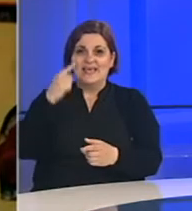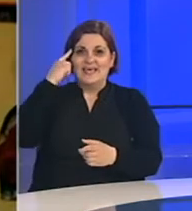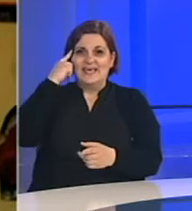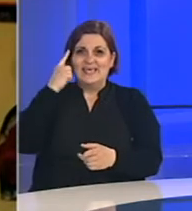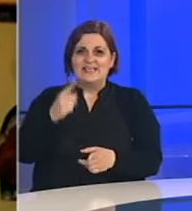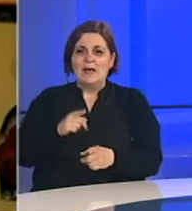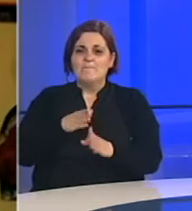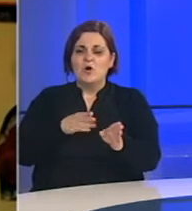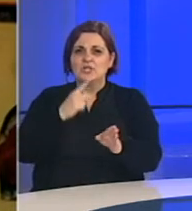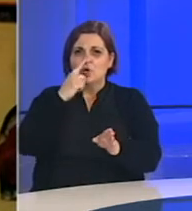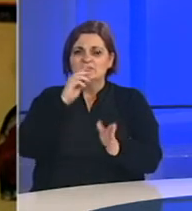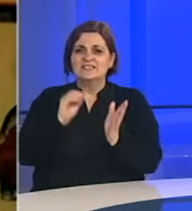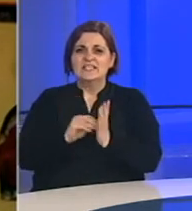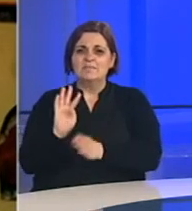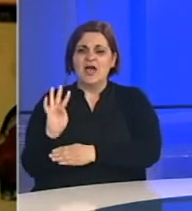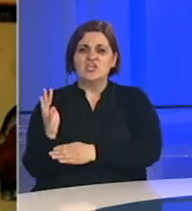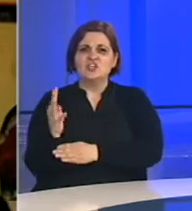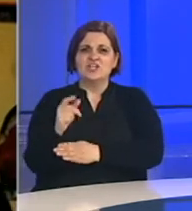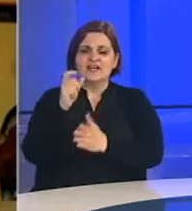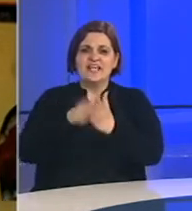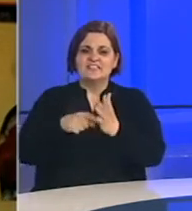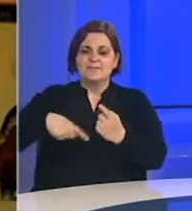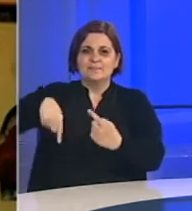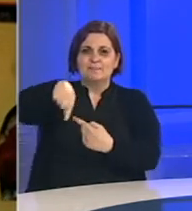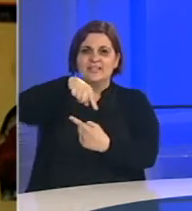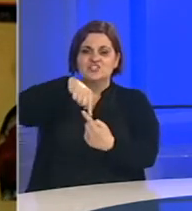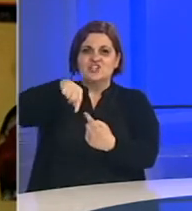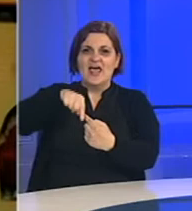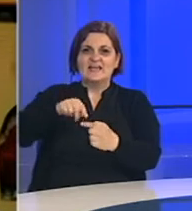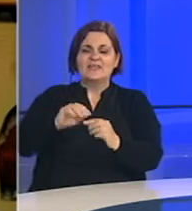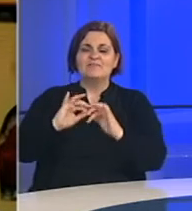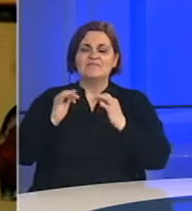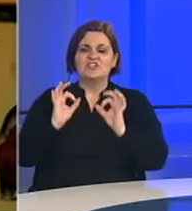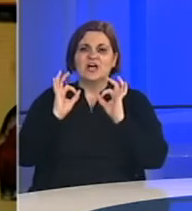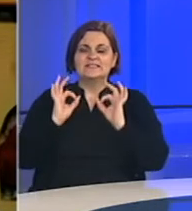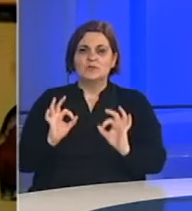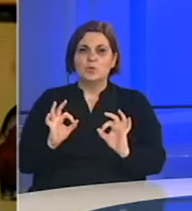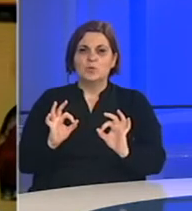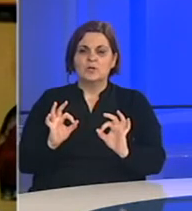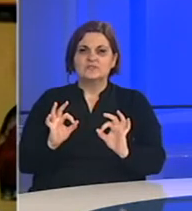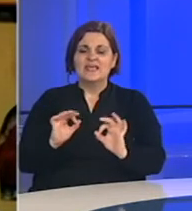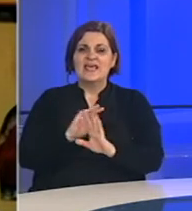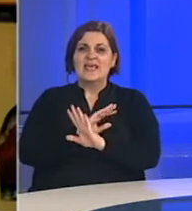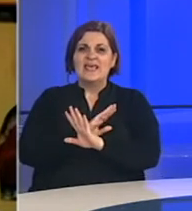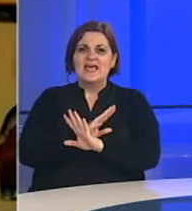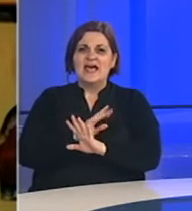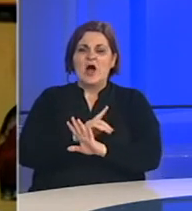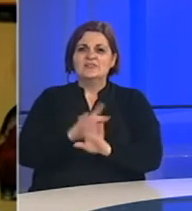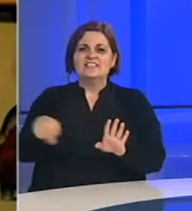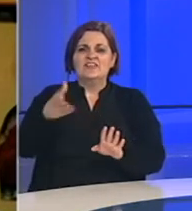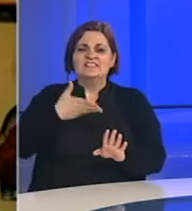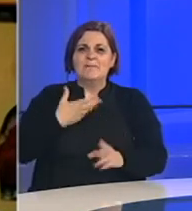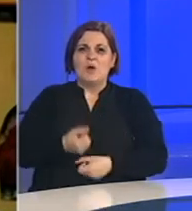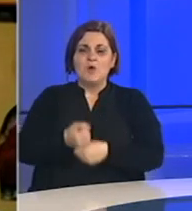da pored Rusije ima još 14 članova Savjeta bezbednosti i od svih sam ja dobio